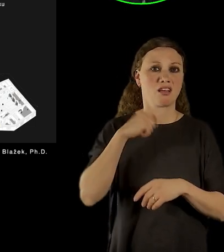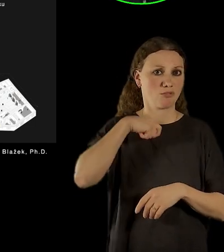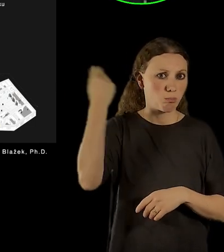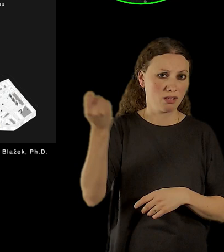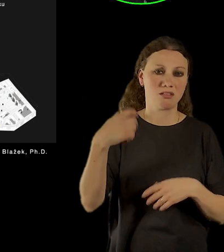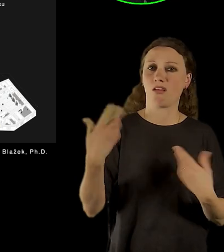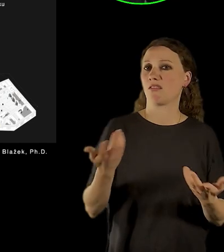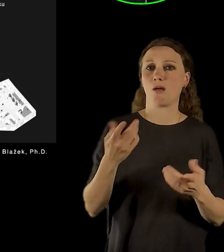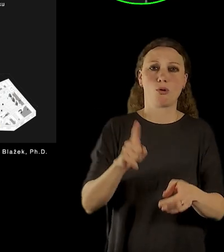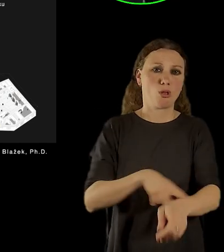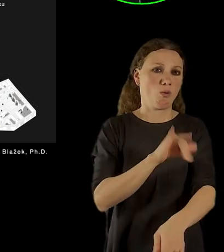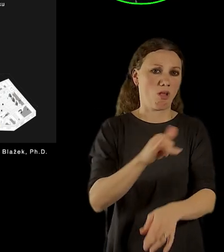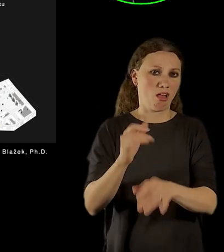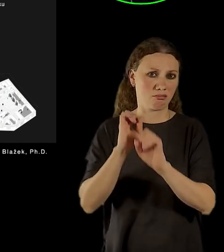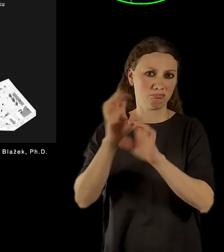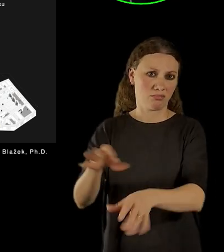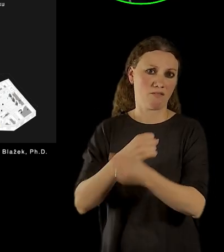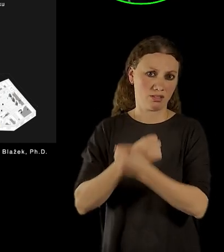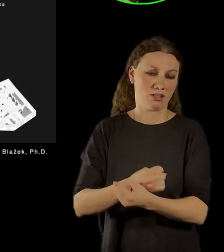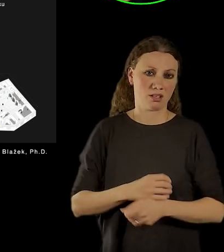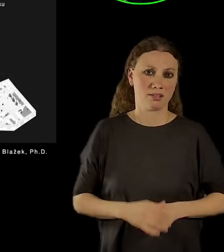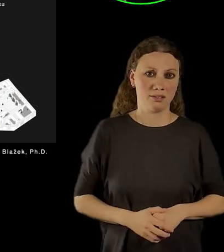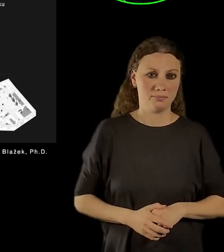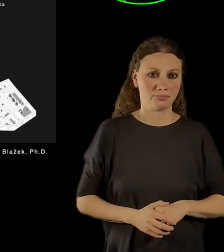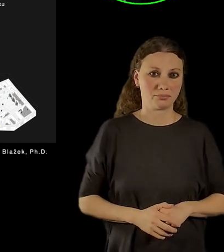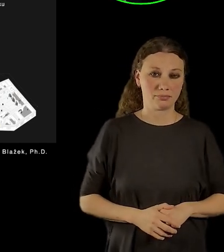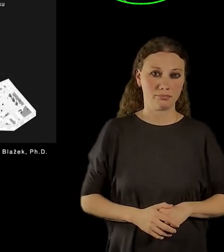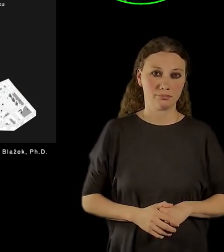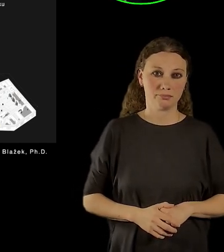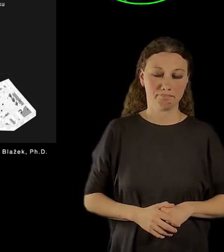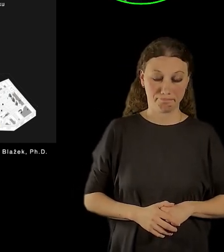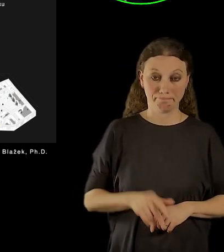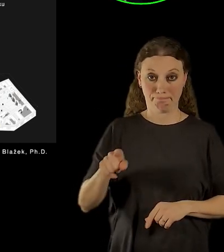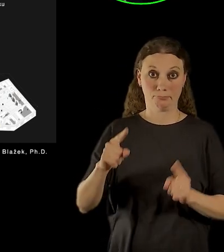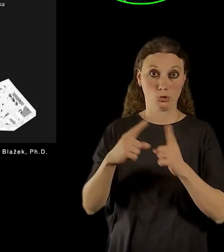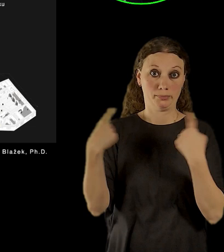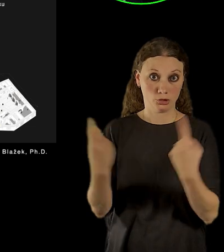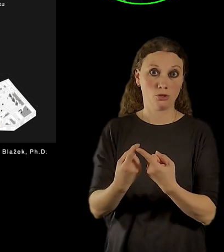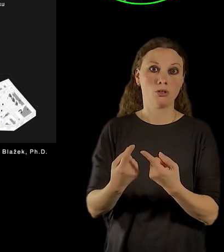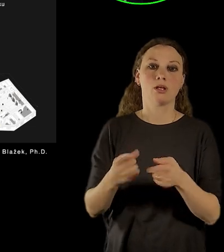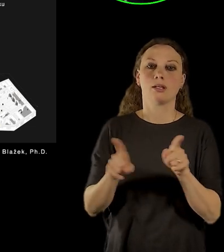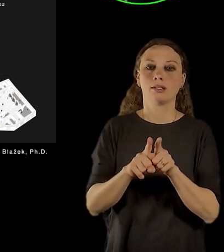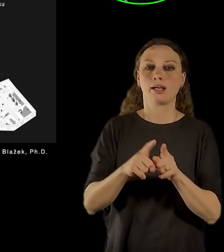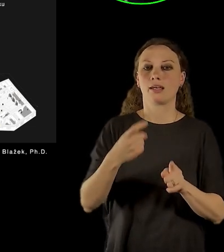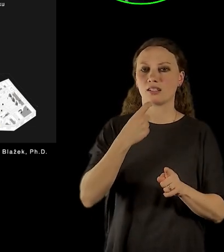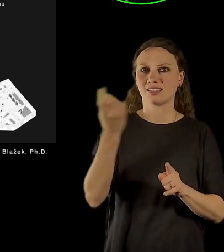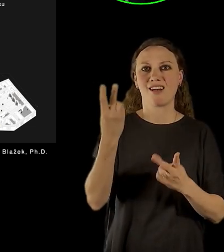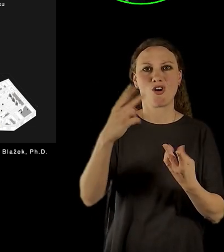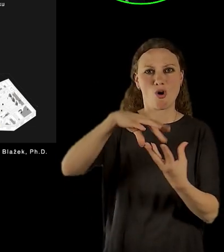tresty vězení. Chceme tam mít také na tadytom místě takový hologram vytvořit,